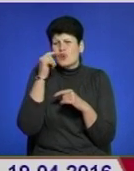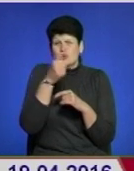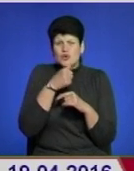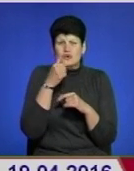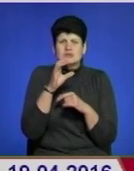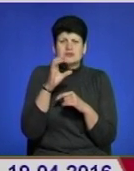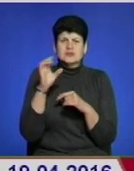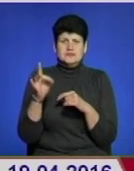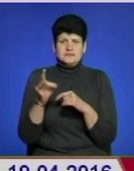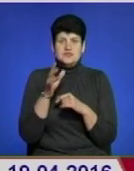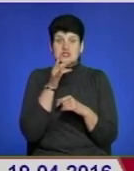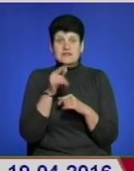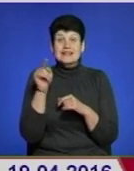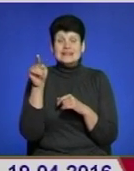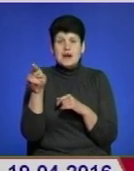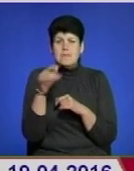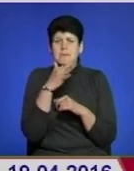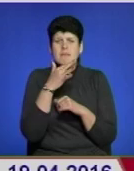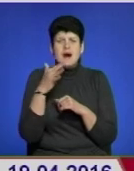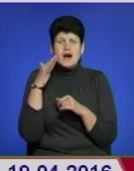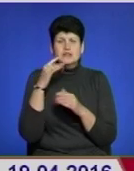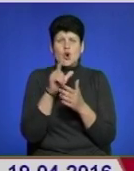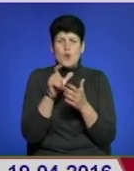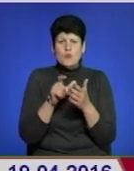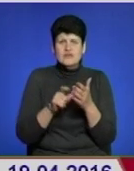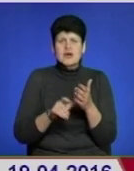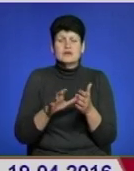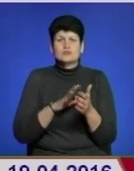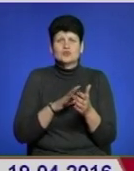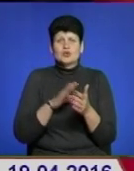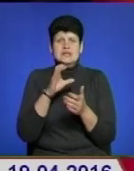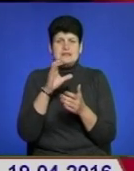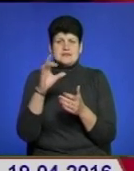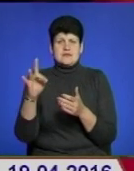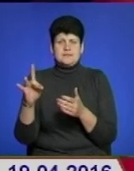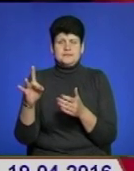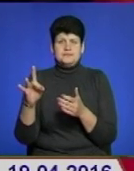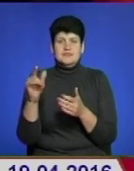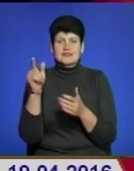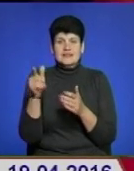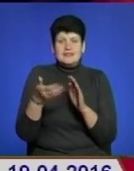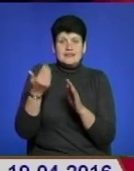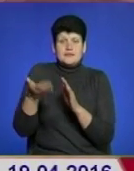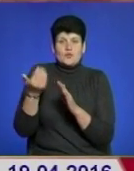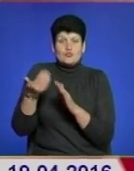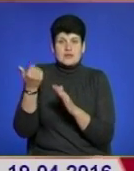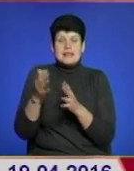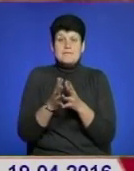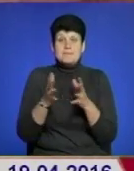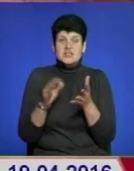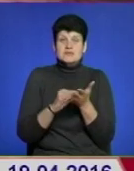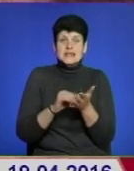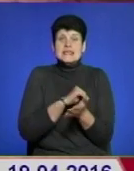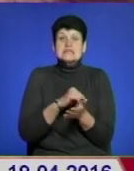з радянських часів. І там багато оповідань було про Радянський Союз. Ті тексти пропускали, але більше ми писали